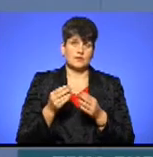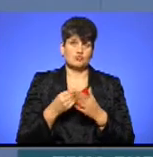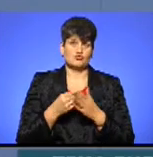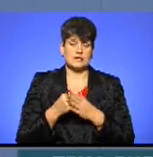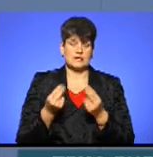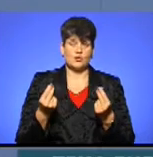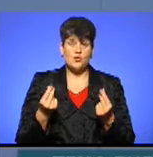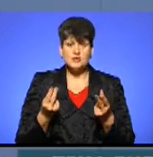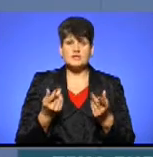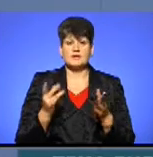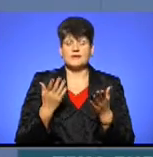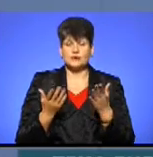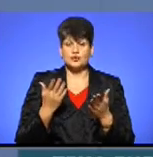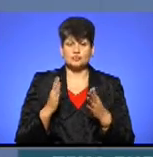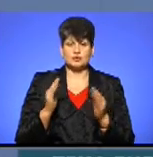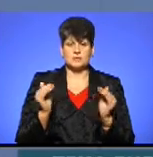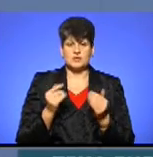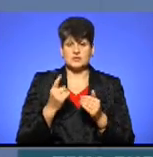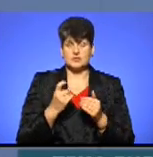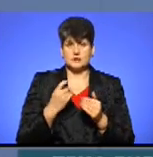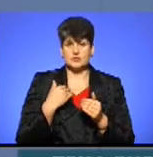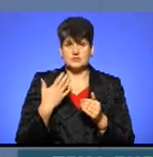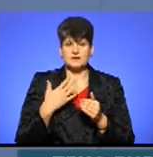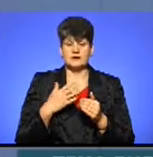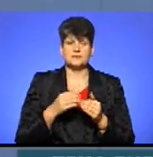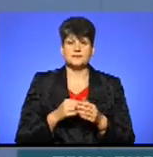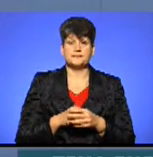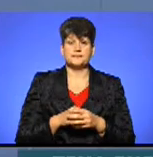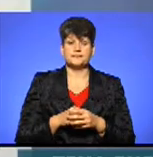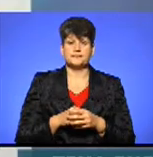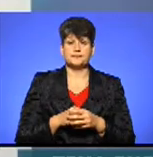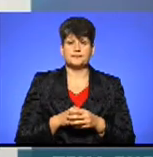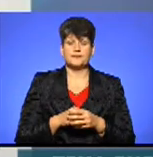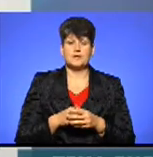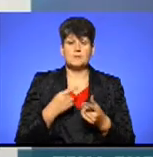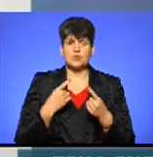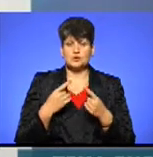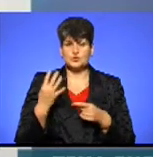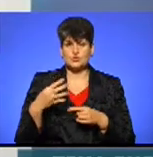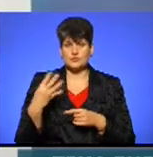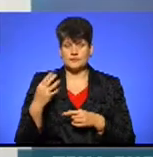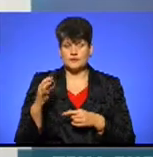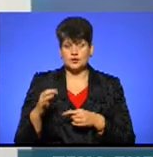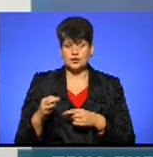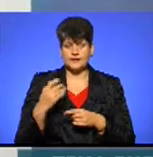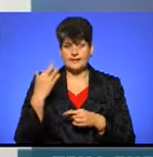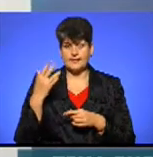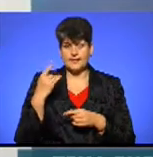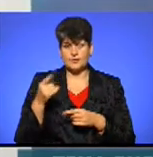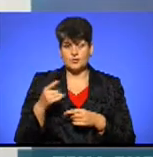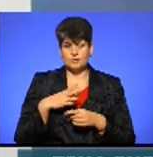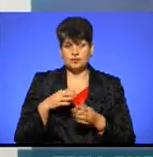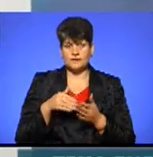наберуть голоси малий проєкт, не менше 100 голосів, великий – менше 300 голосів. Ви говорили про те, що 44% ідей тернополян були